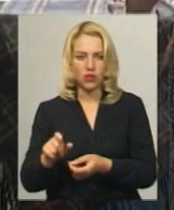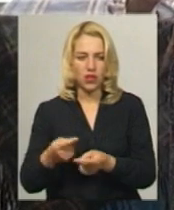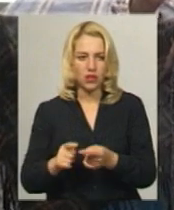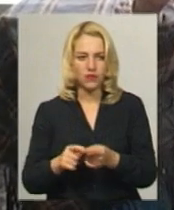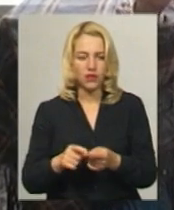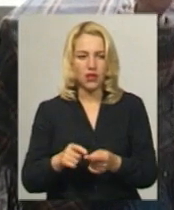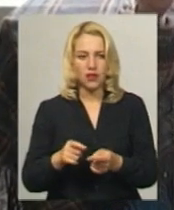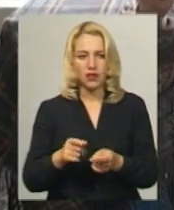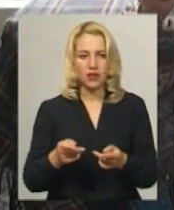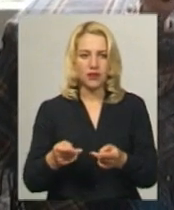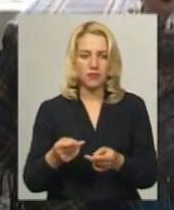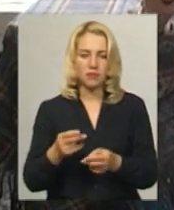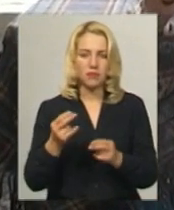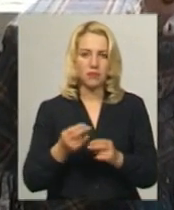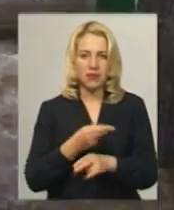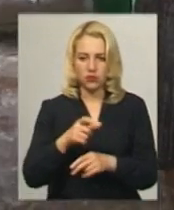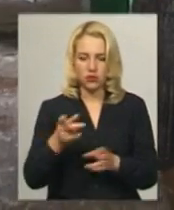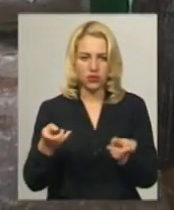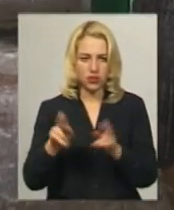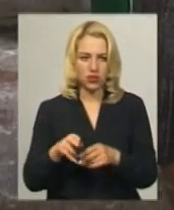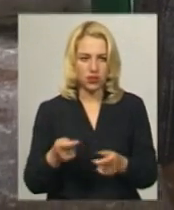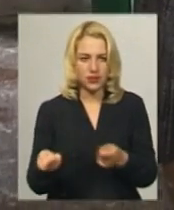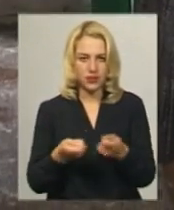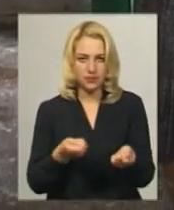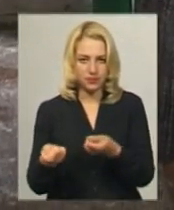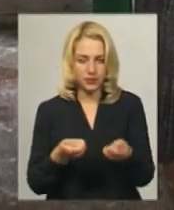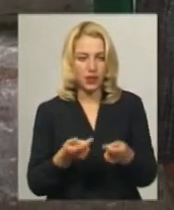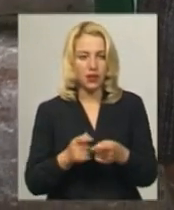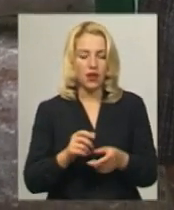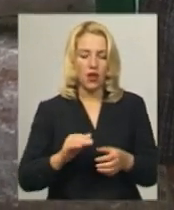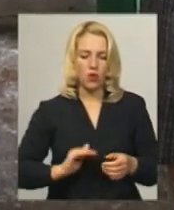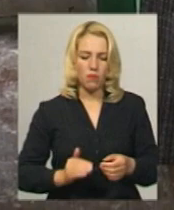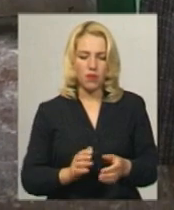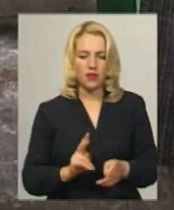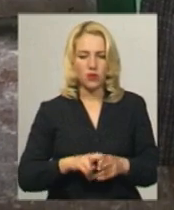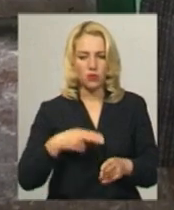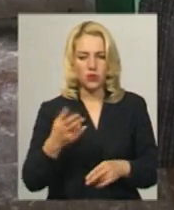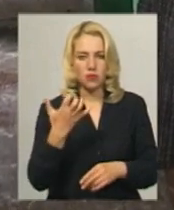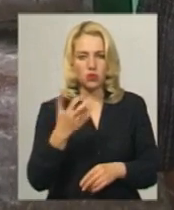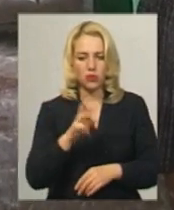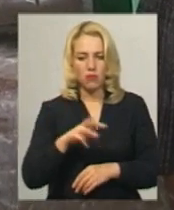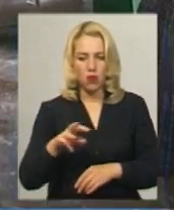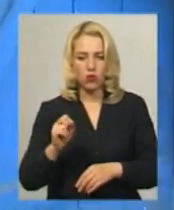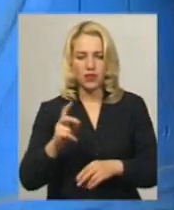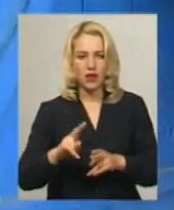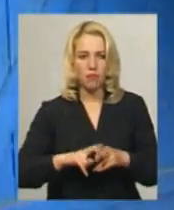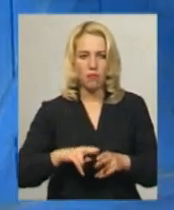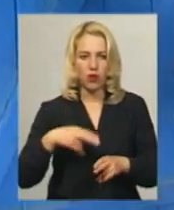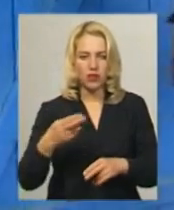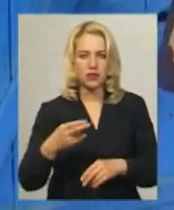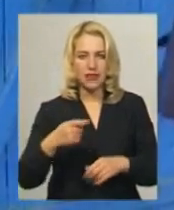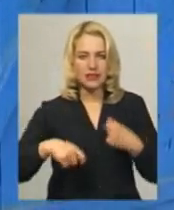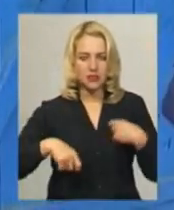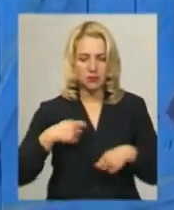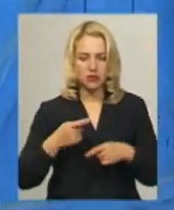схожій ситуації «Укрпошта» і пенсійний фонд дійшли згоди. Компанії компенсували 500 мільйонів на покриття збитку. За словами директора, суми